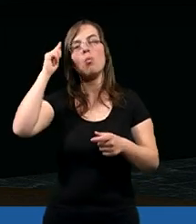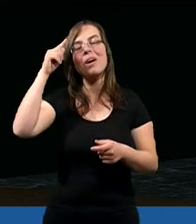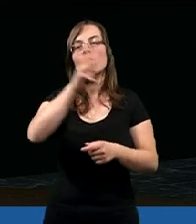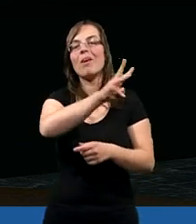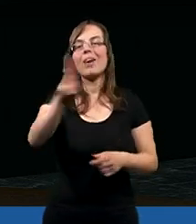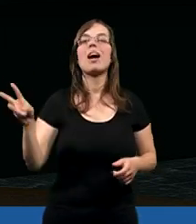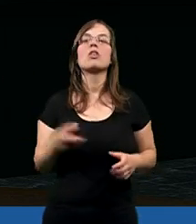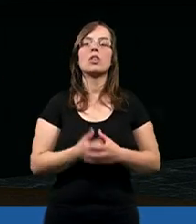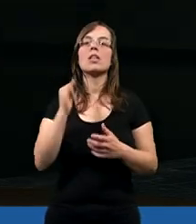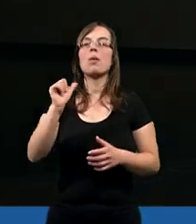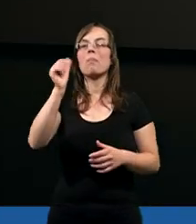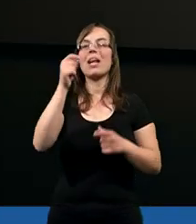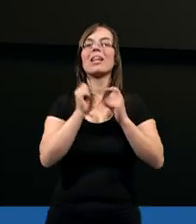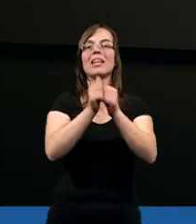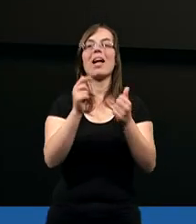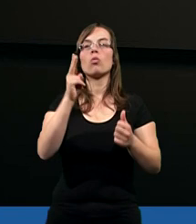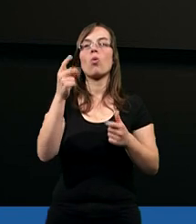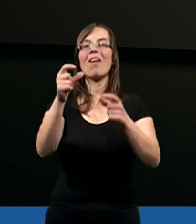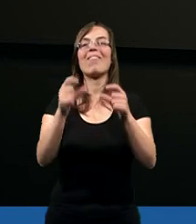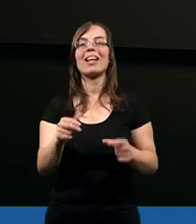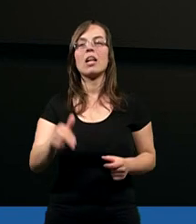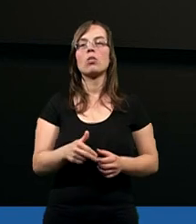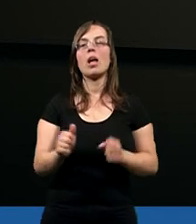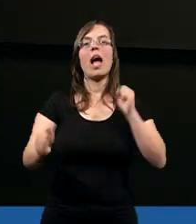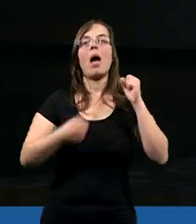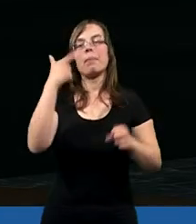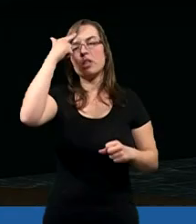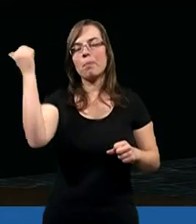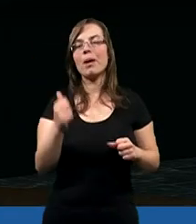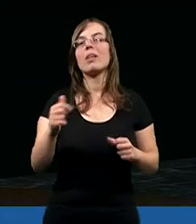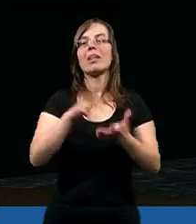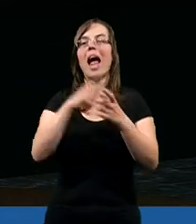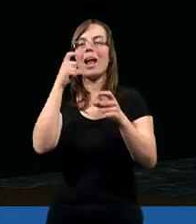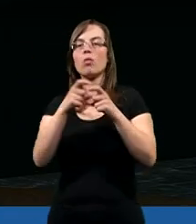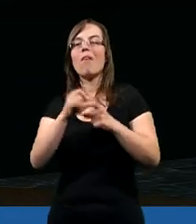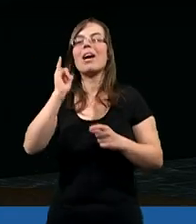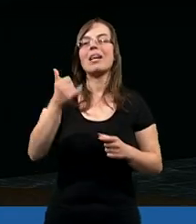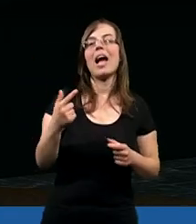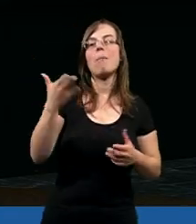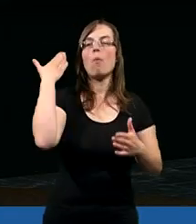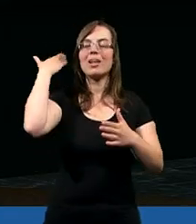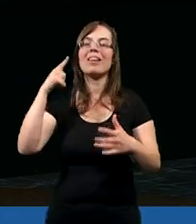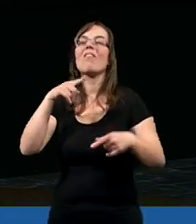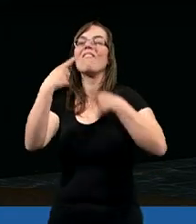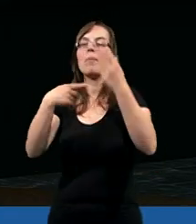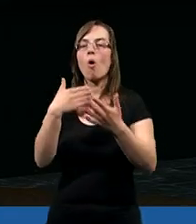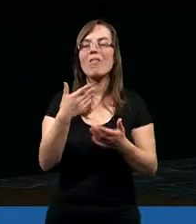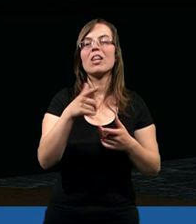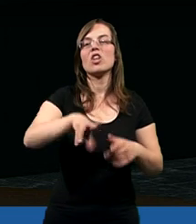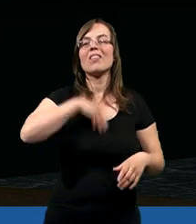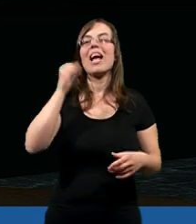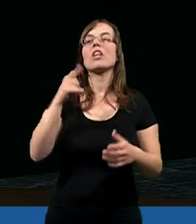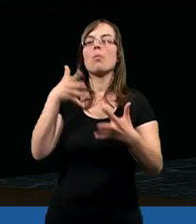umysły wasze. I pierwsze zdanie drugiego wersetu? Abyście pamiętali na słowa, jakie poprzednio wypowiedzieli